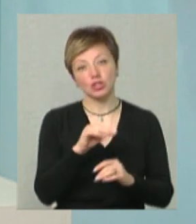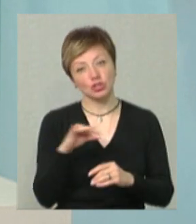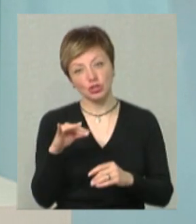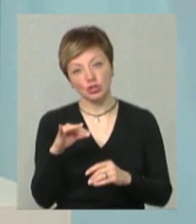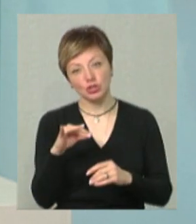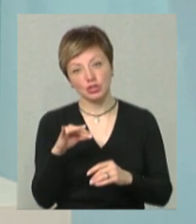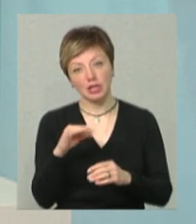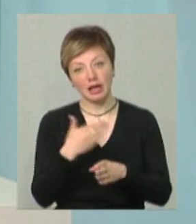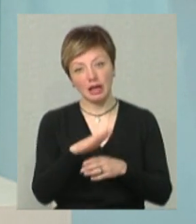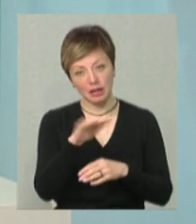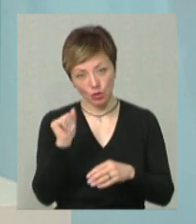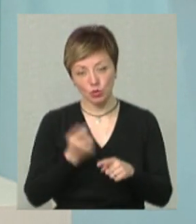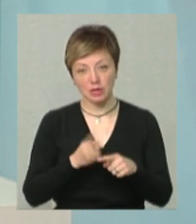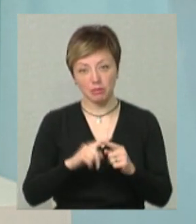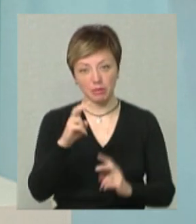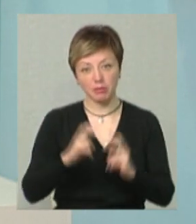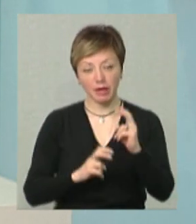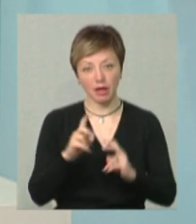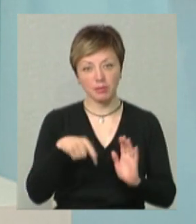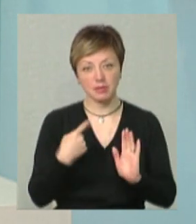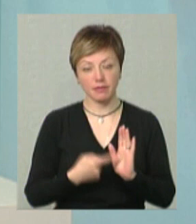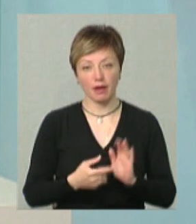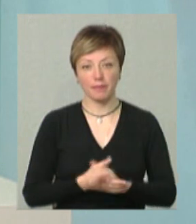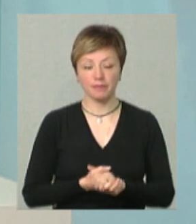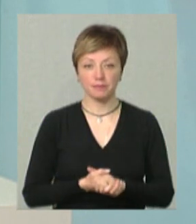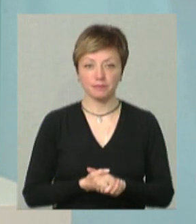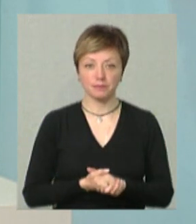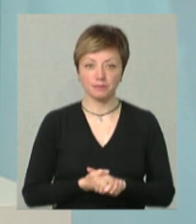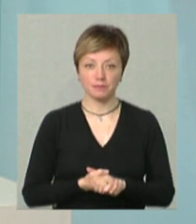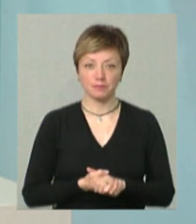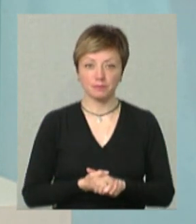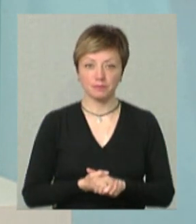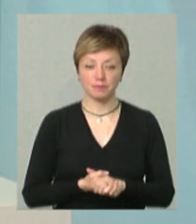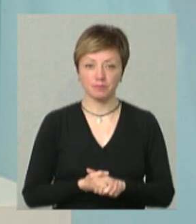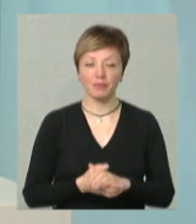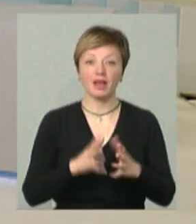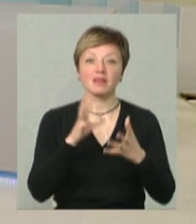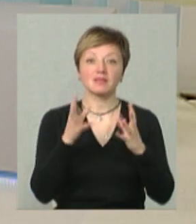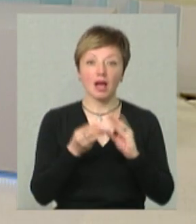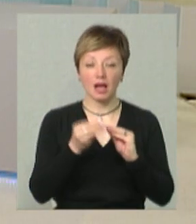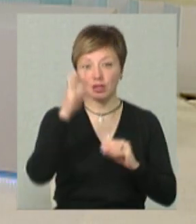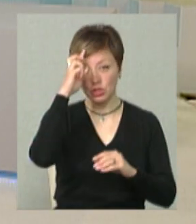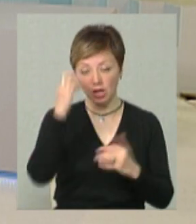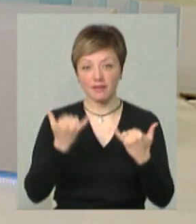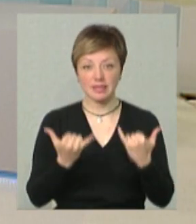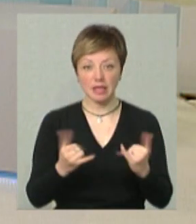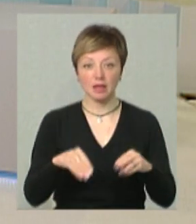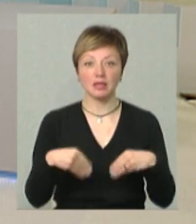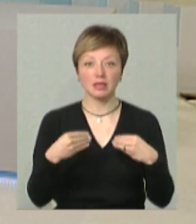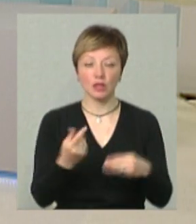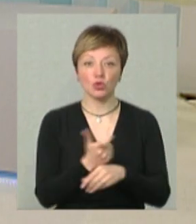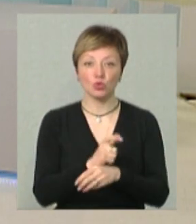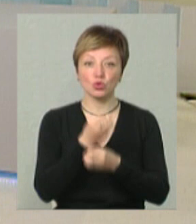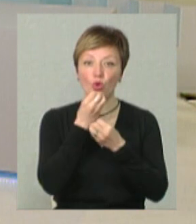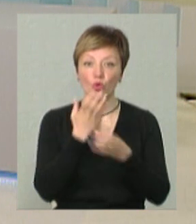кредитуються ці підприємства? Вам відома ця інформація? Взагалі держава зараз надає дуже